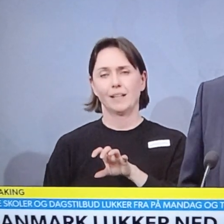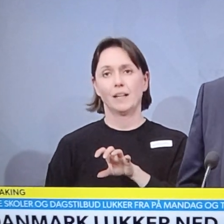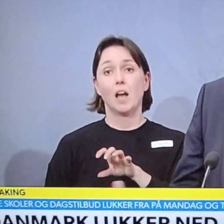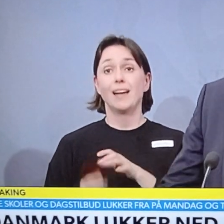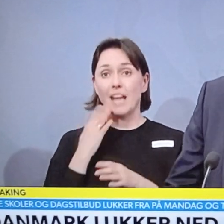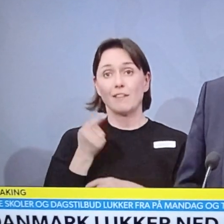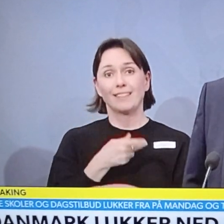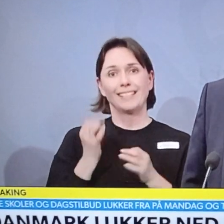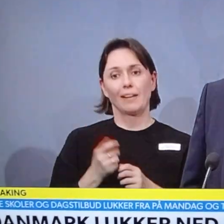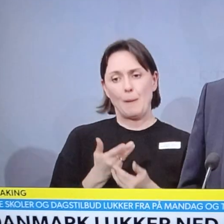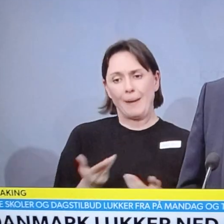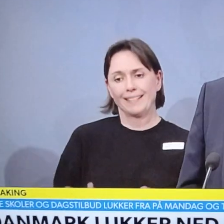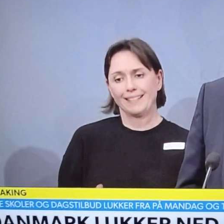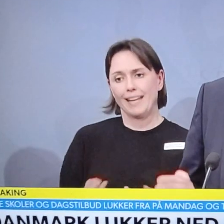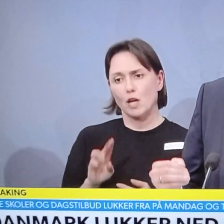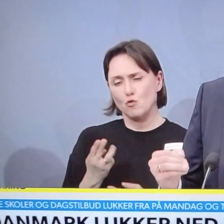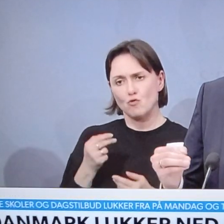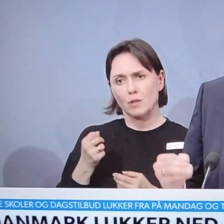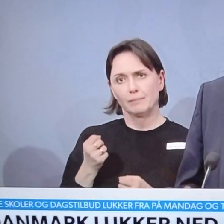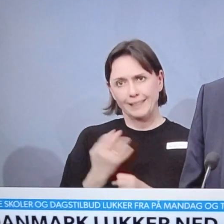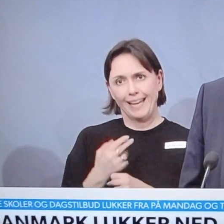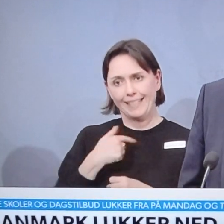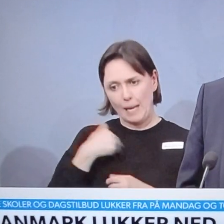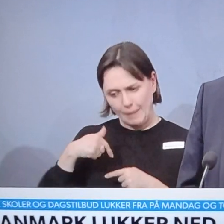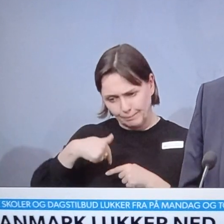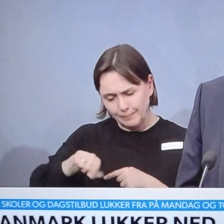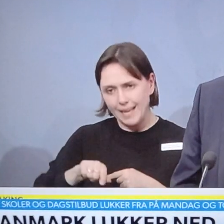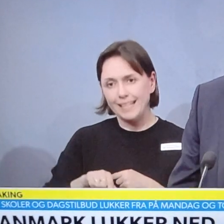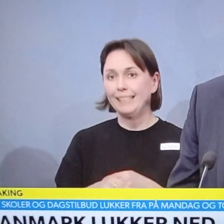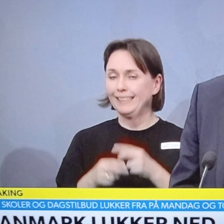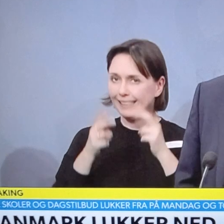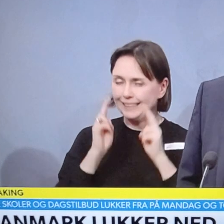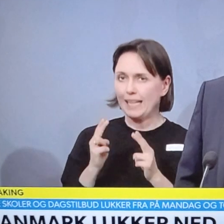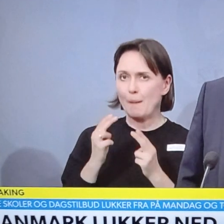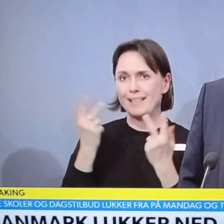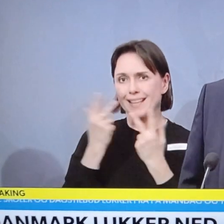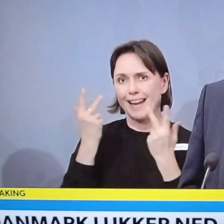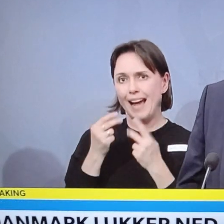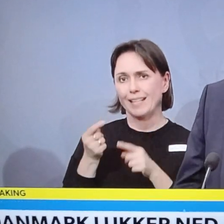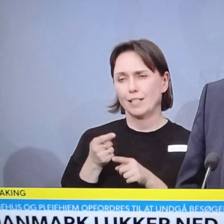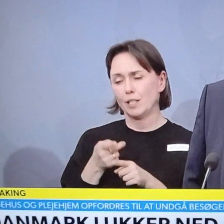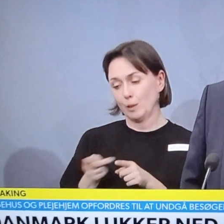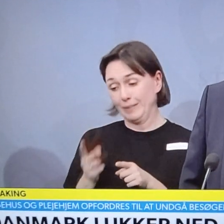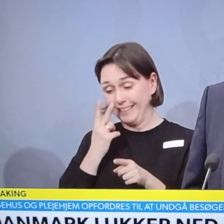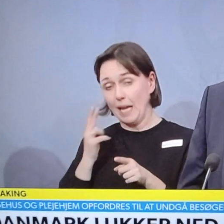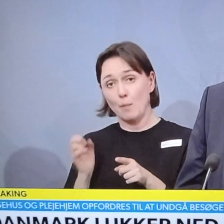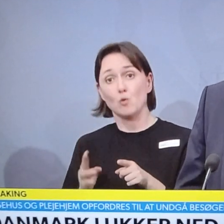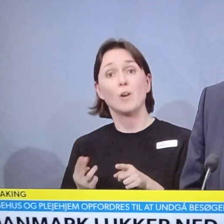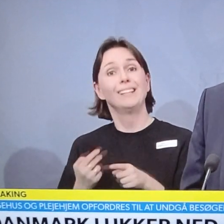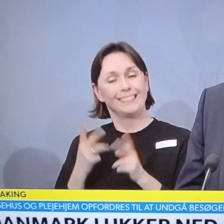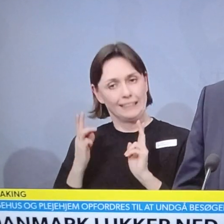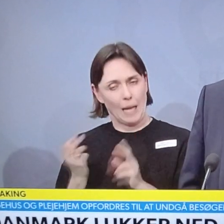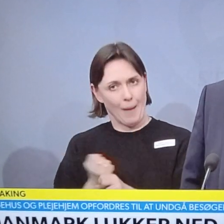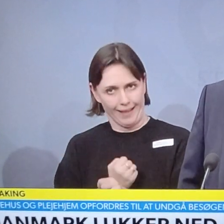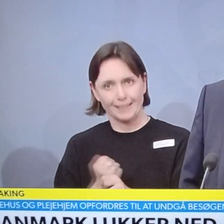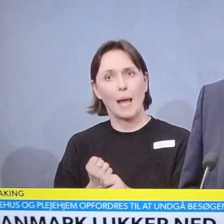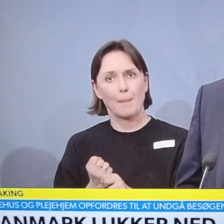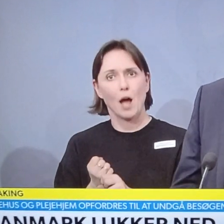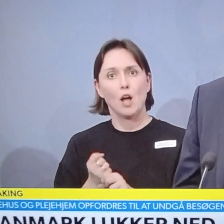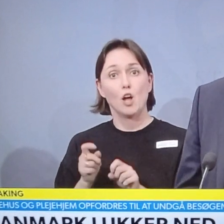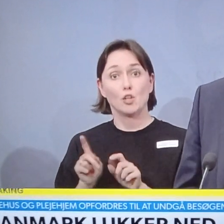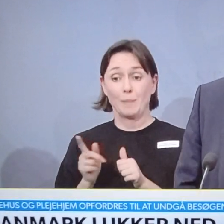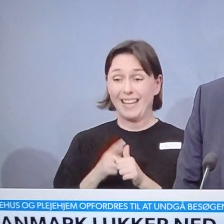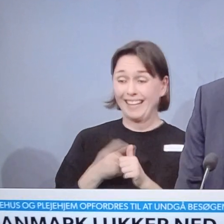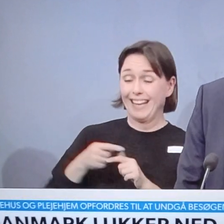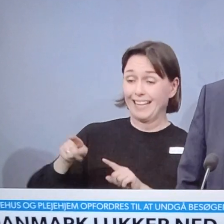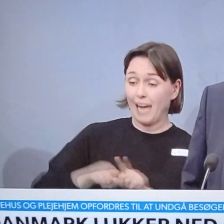i Danmark, og det, præsenterer nu her, det er de samme scenarier, de ser ind i. Det er de samme redskaber, som man enten er i gang med at